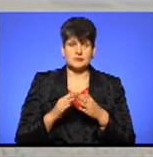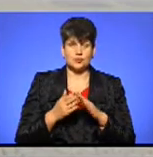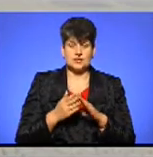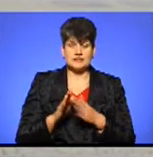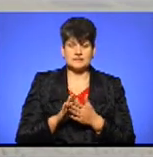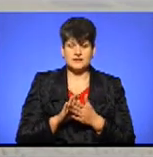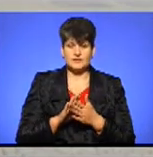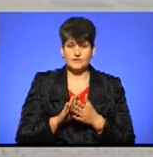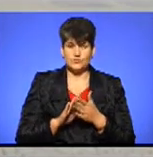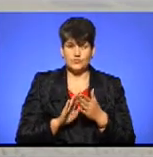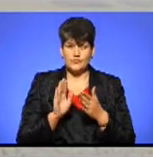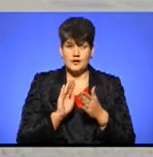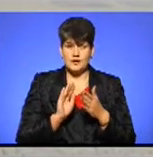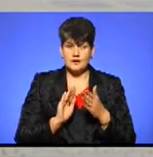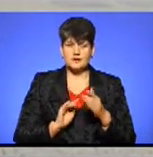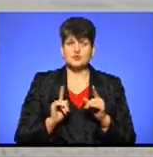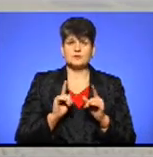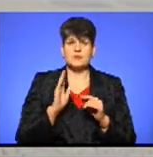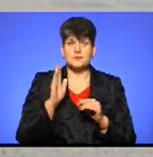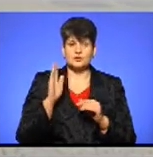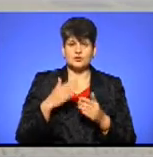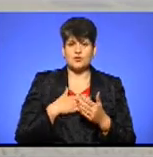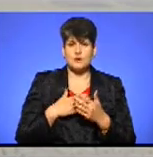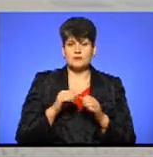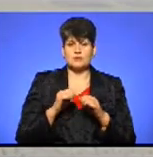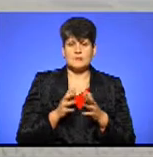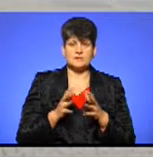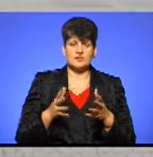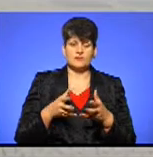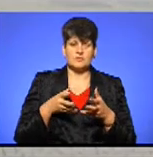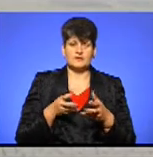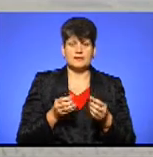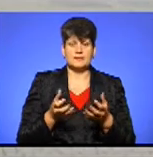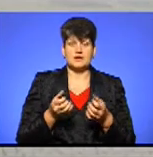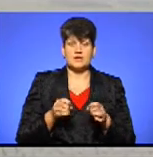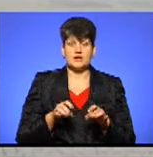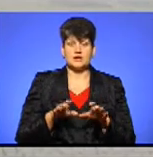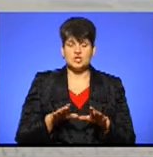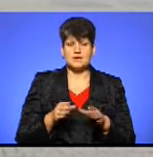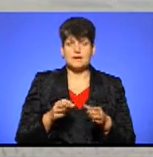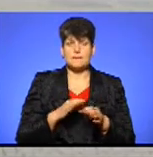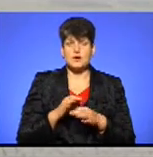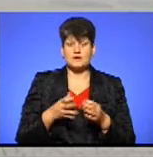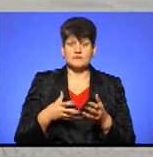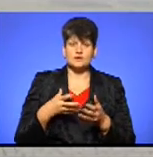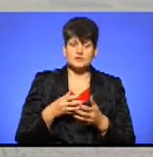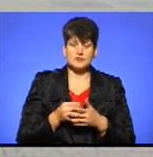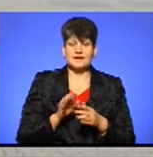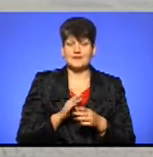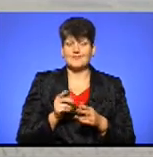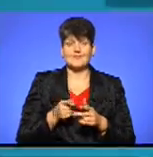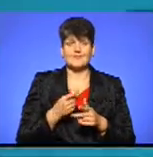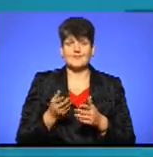відшліфувати, для того, щоб на майбутнє громадськість змогла більше впливати на прийняття рішень, які проєкти фінансуватимуться, які проєкти не